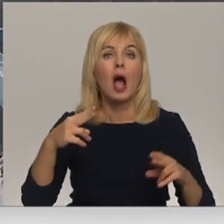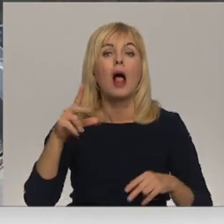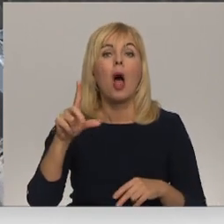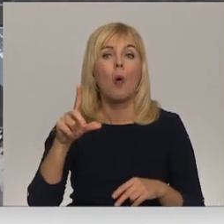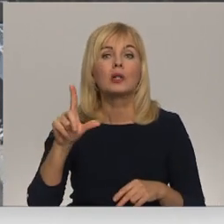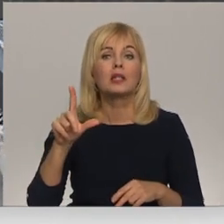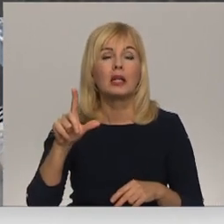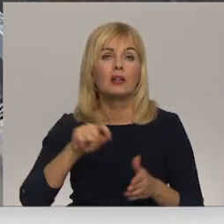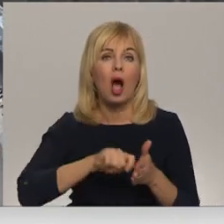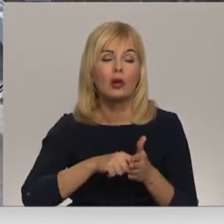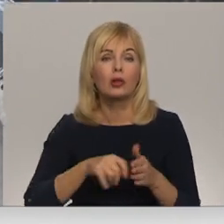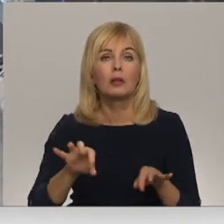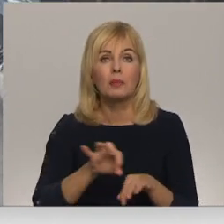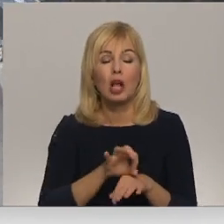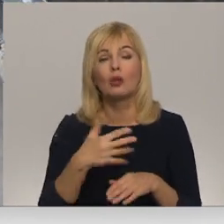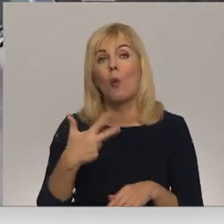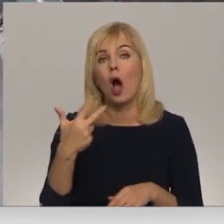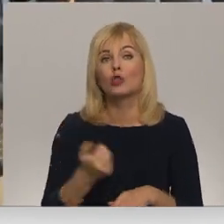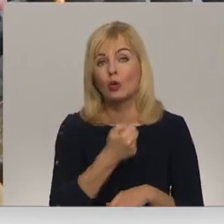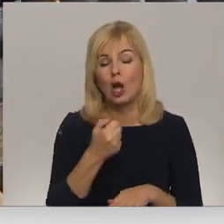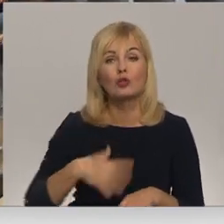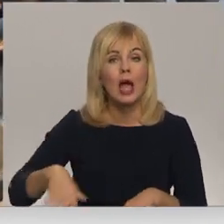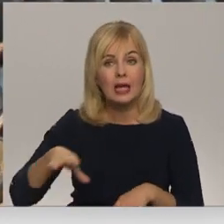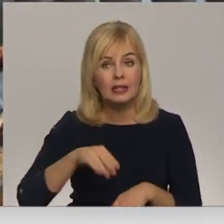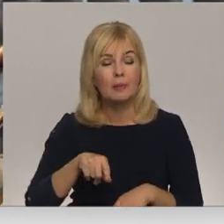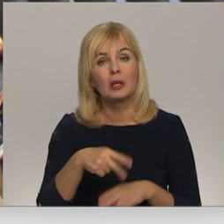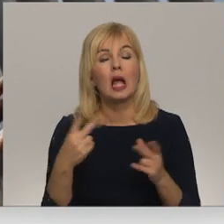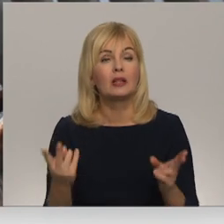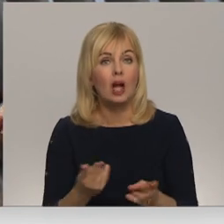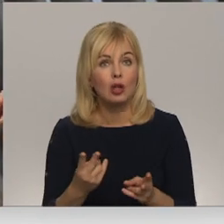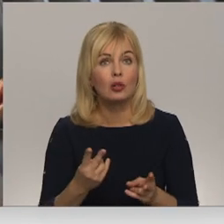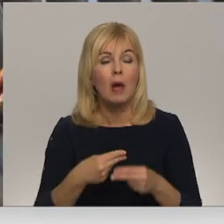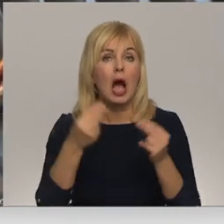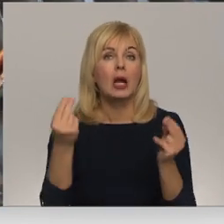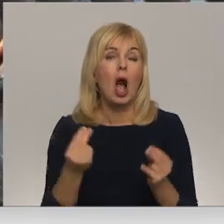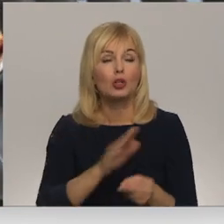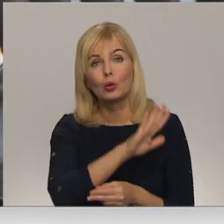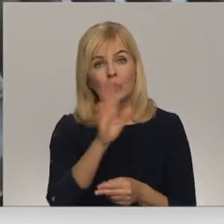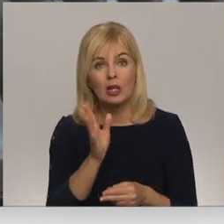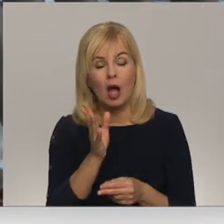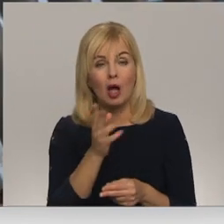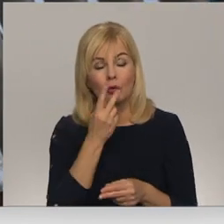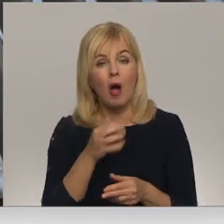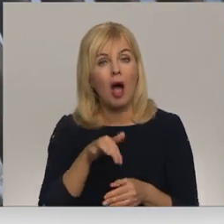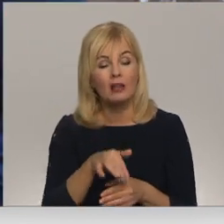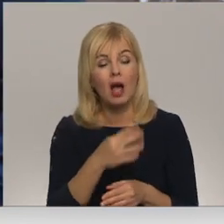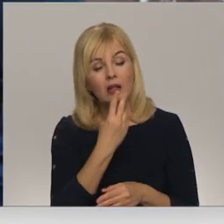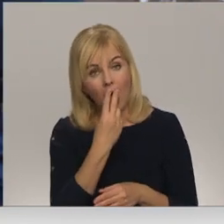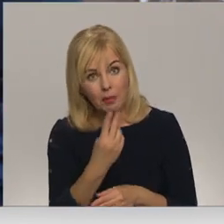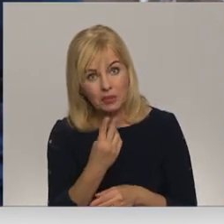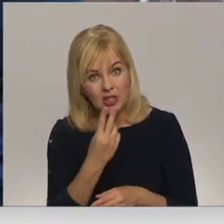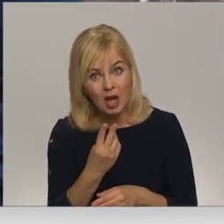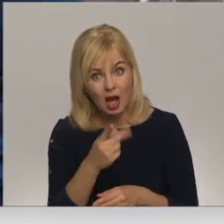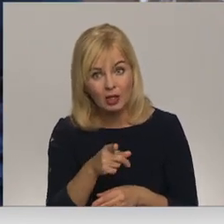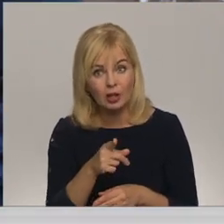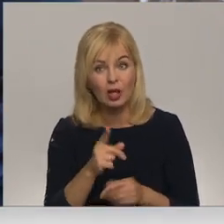atslēga. Viņi precējušies jau astoņus gadus un ģimenēta esota radīcija – kāzu gadadienā atnākt atslēgu apraudzīt. Uzņemt